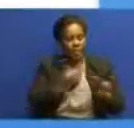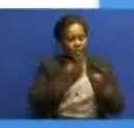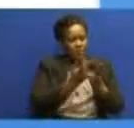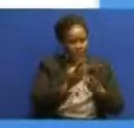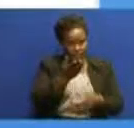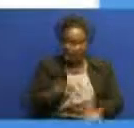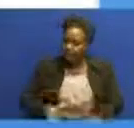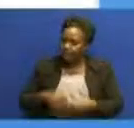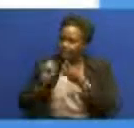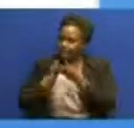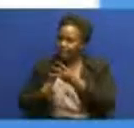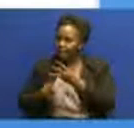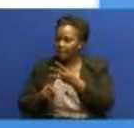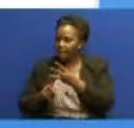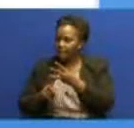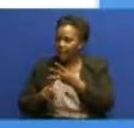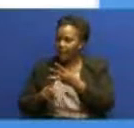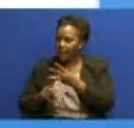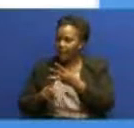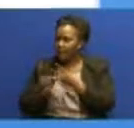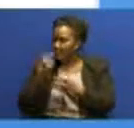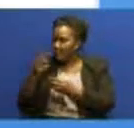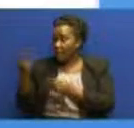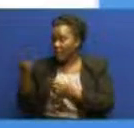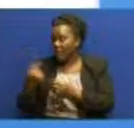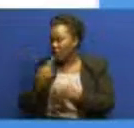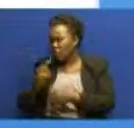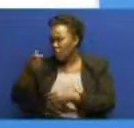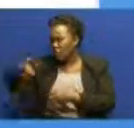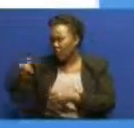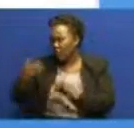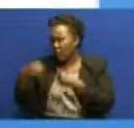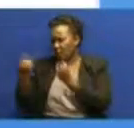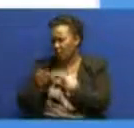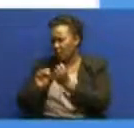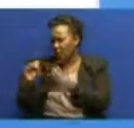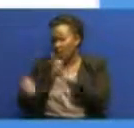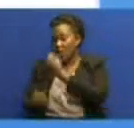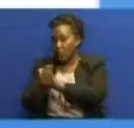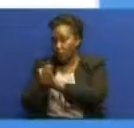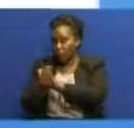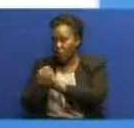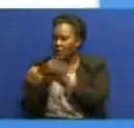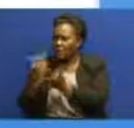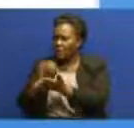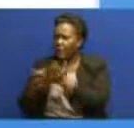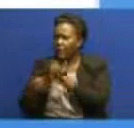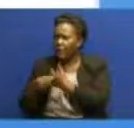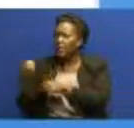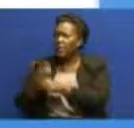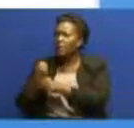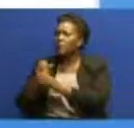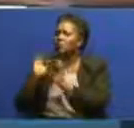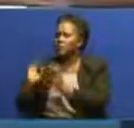hongera takukuru kukabiliana na vitendo vwa badhirifu na rusho kwane vitendo hivi urudisha nyuma maendele ya wanainchi na taiva kwa